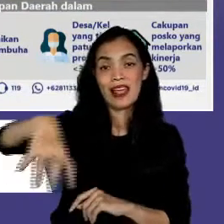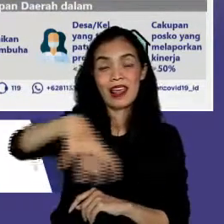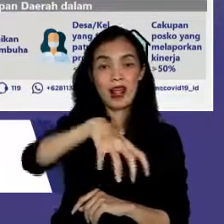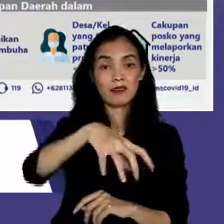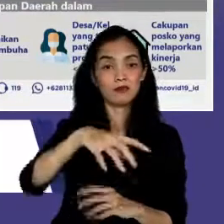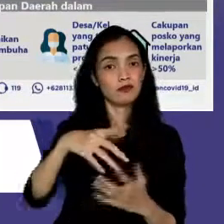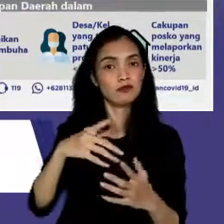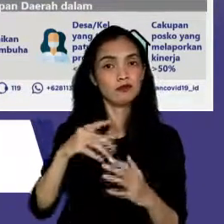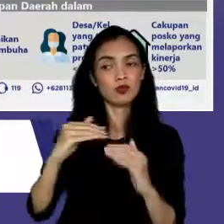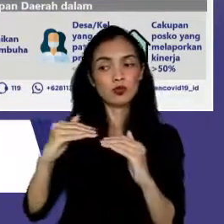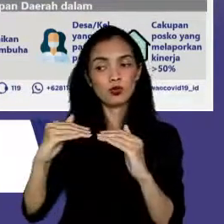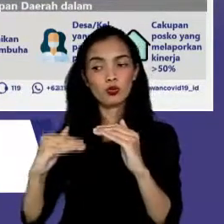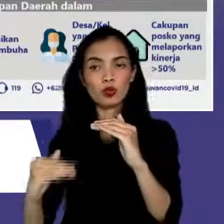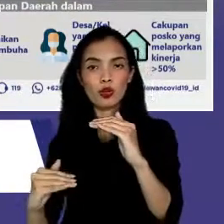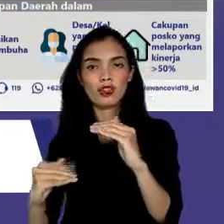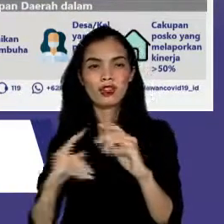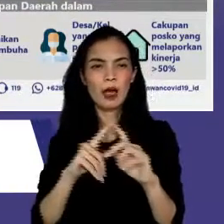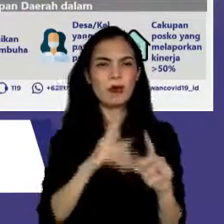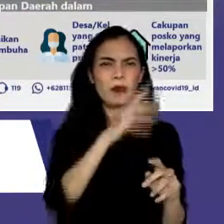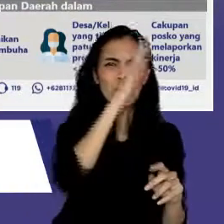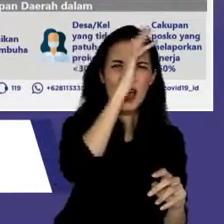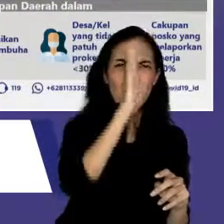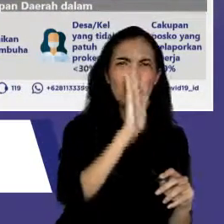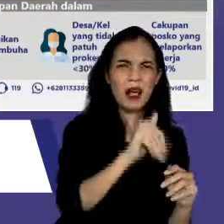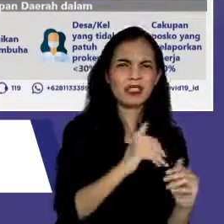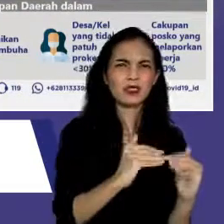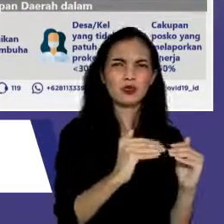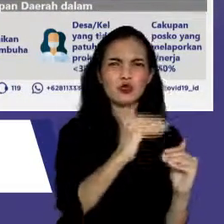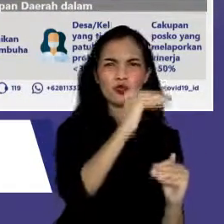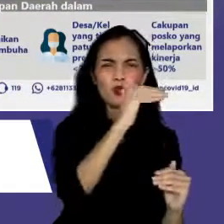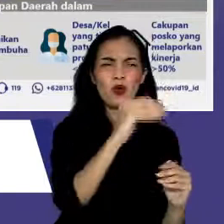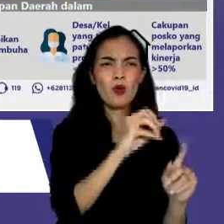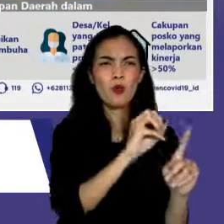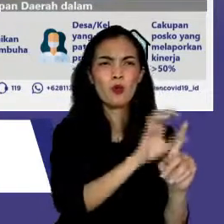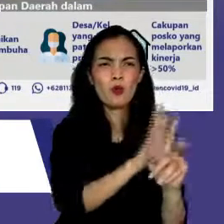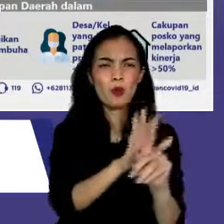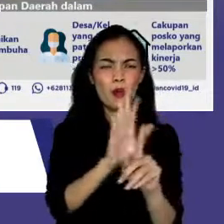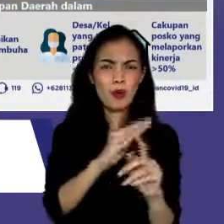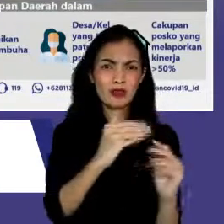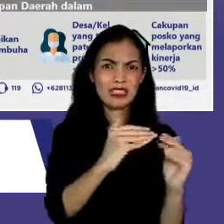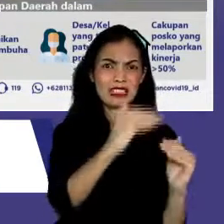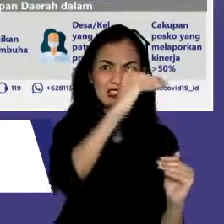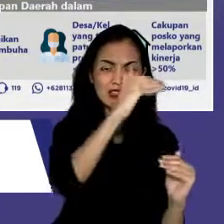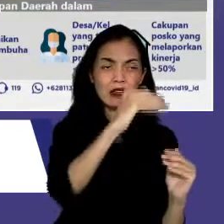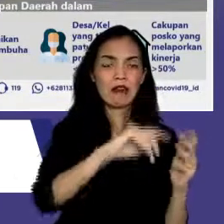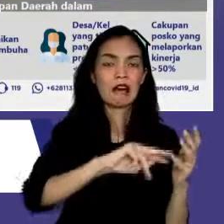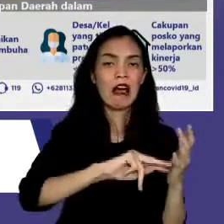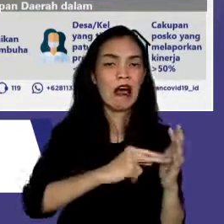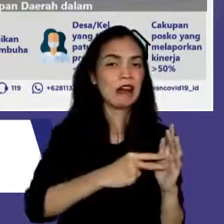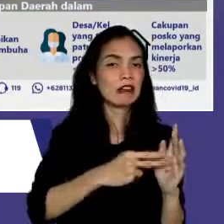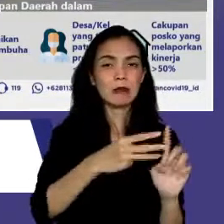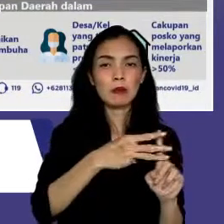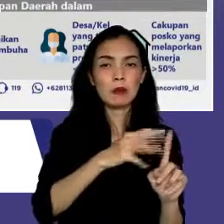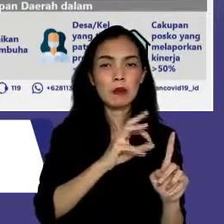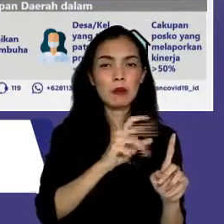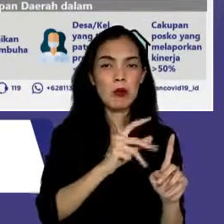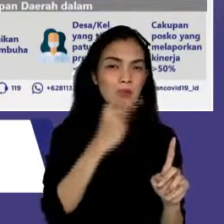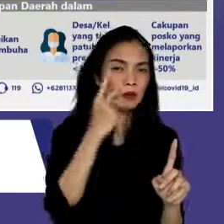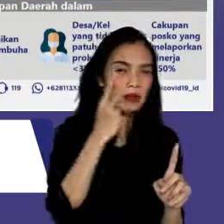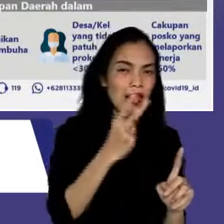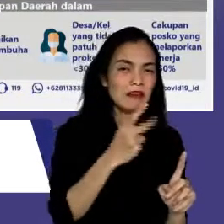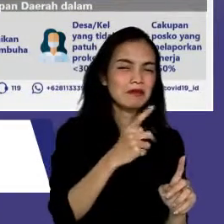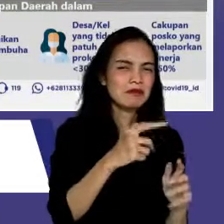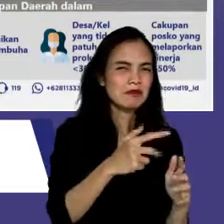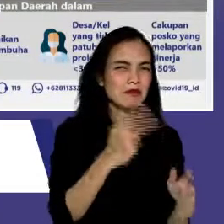penurunan kecuali Bali. Bali sama seperti kasus positifnya, bornya masih perlu menjadi perhatian untuk